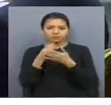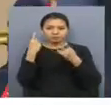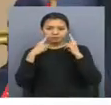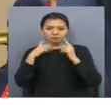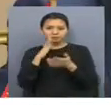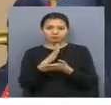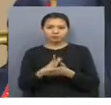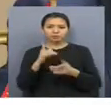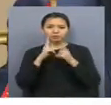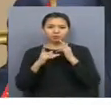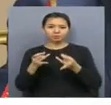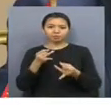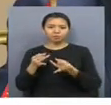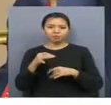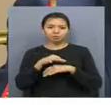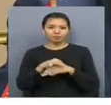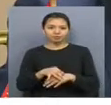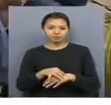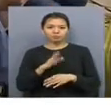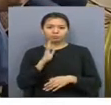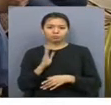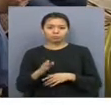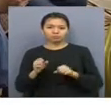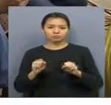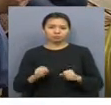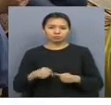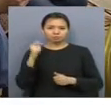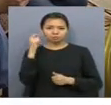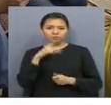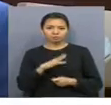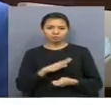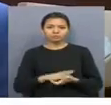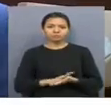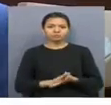Сондықтан форумның диалогтыға лаң үретінде болашағымен мүмкіндіктерін атап өтті.